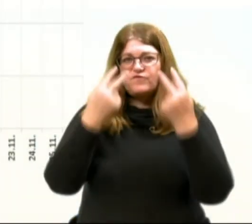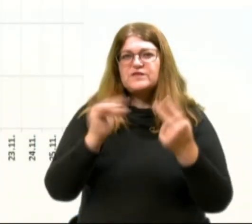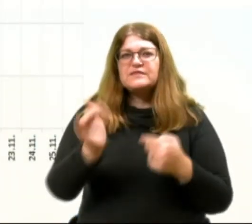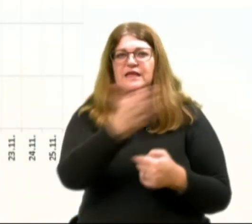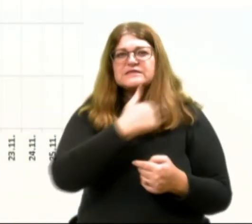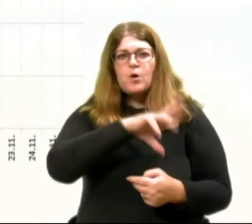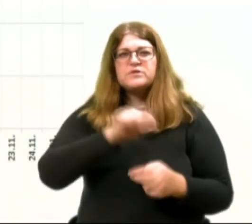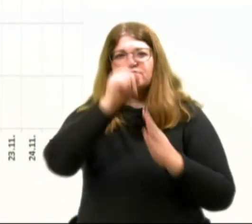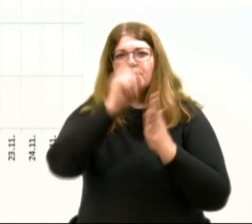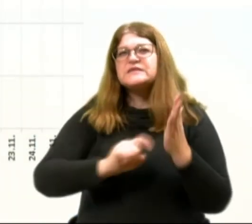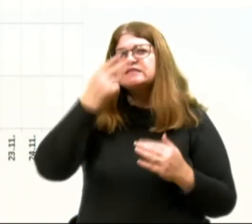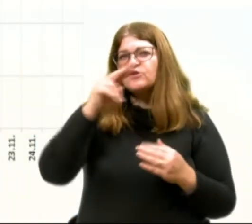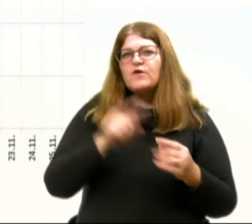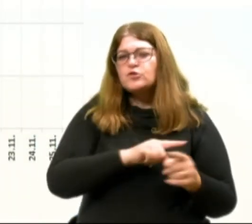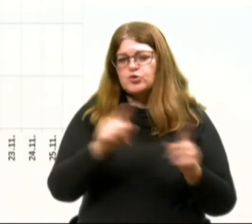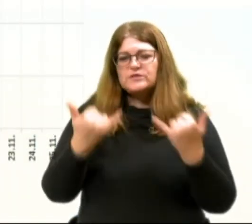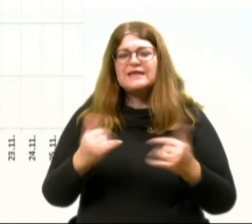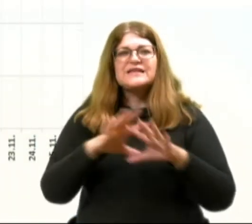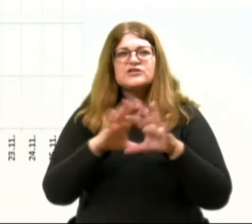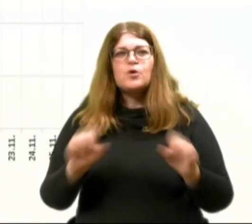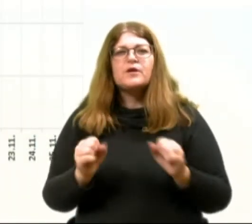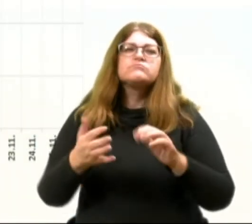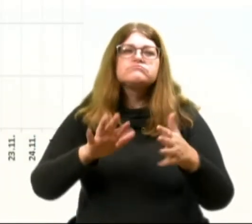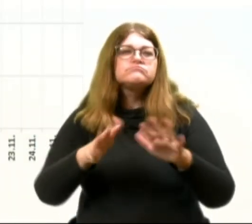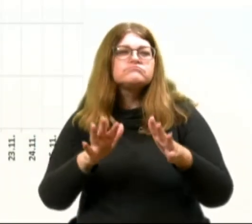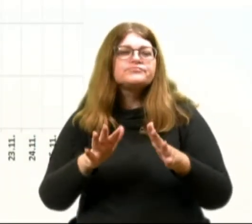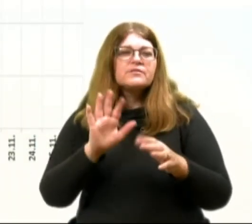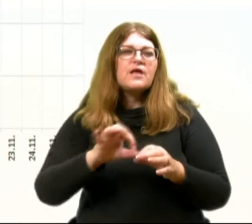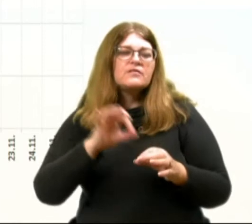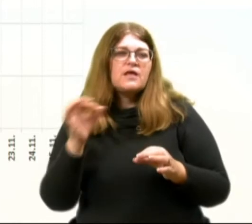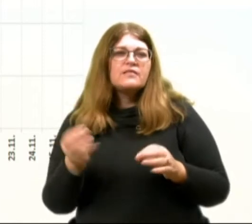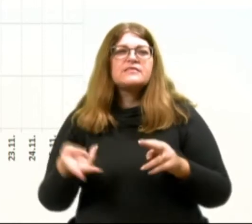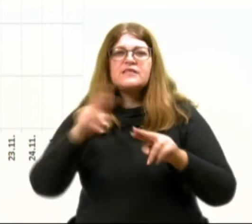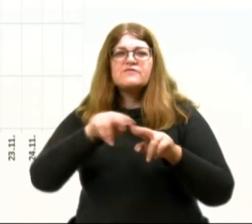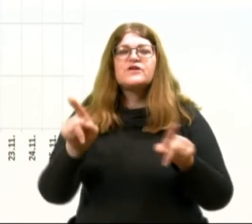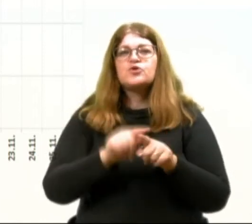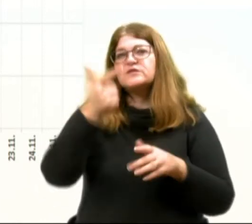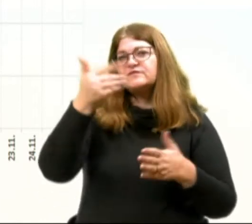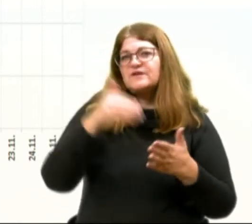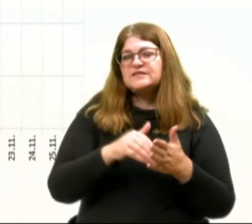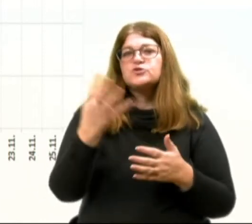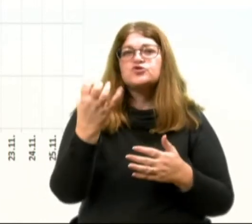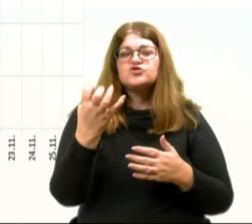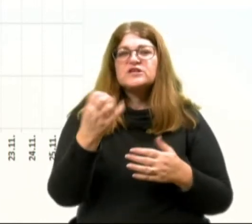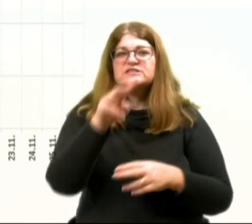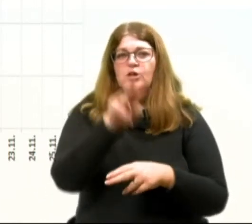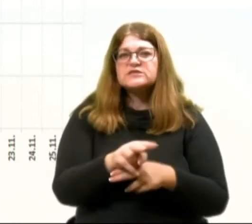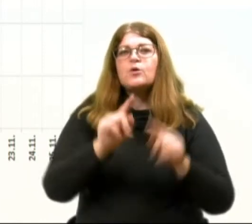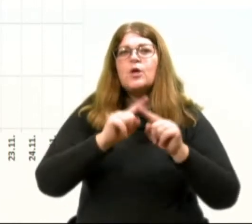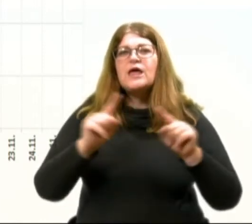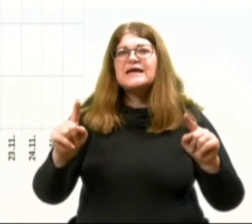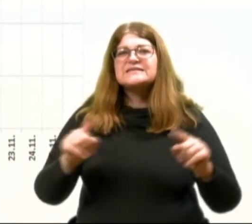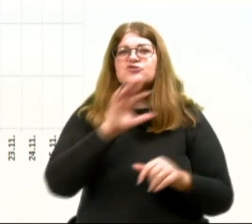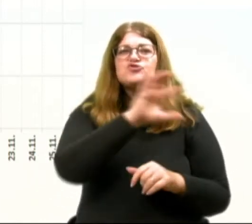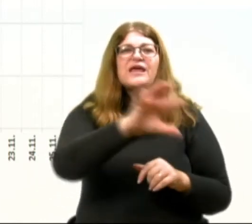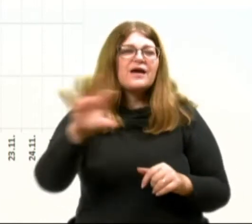policisti v mesecu novembru do danes opravili v poprečju, dnevno več kot 2400 nadzorov različnih